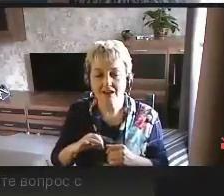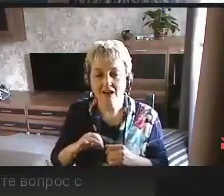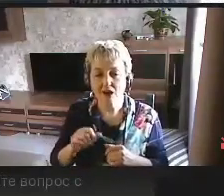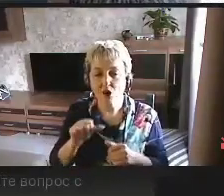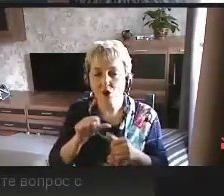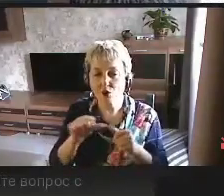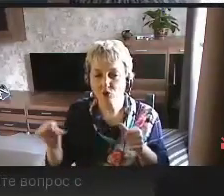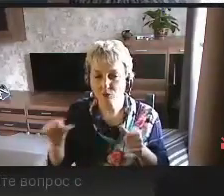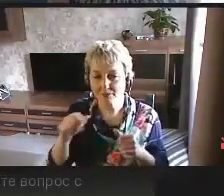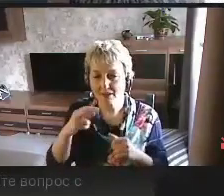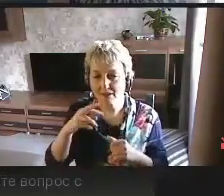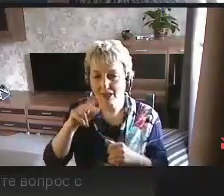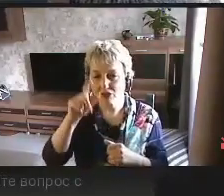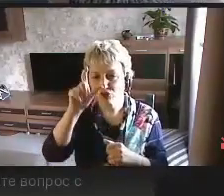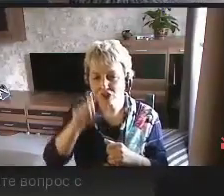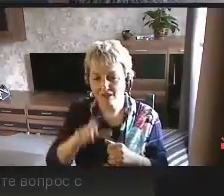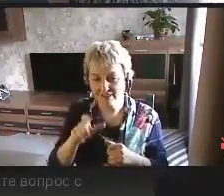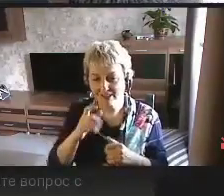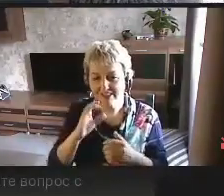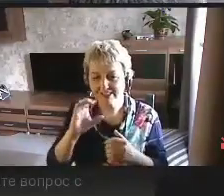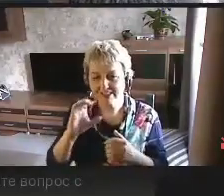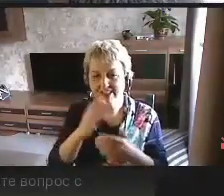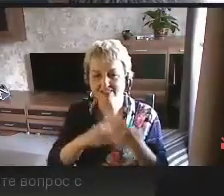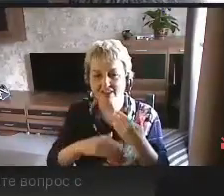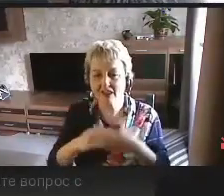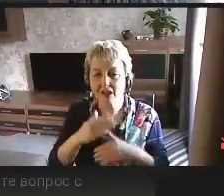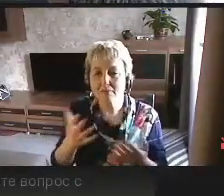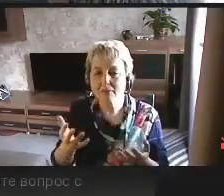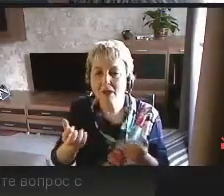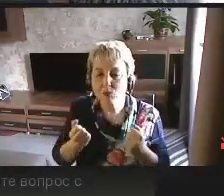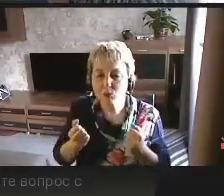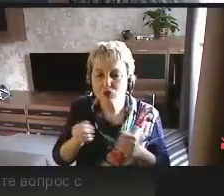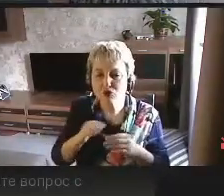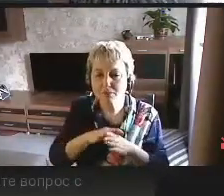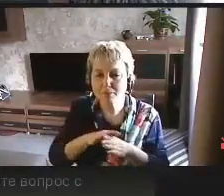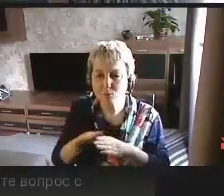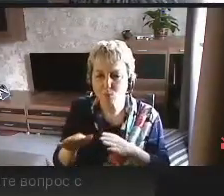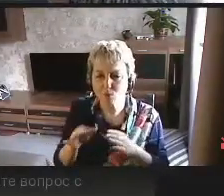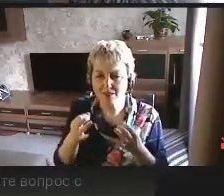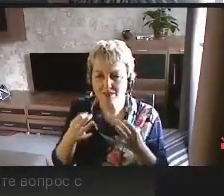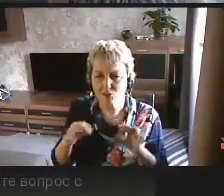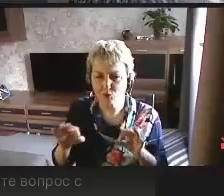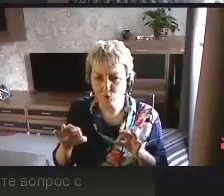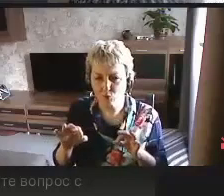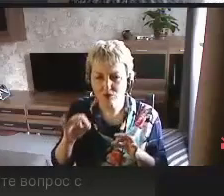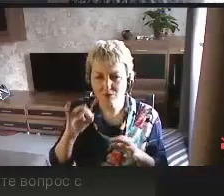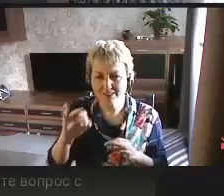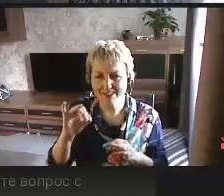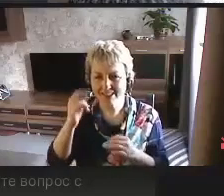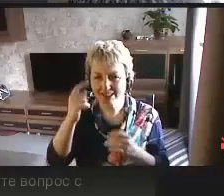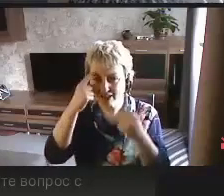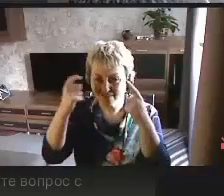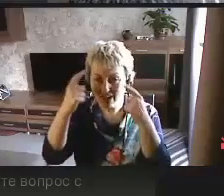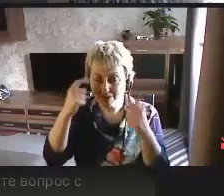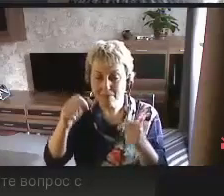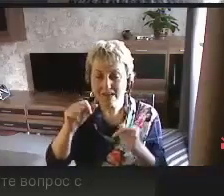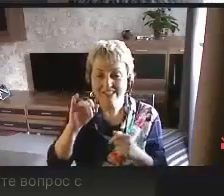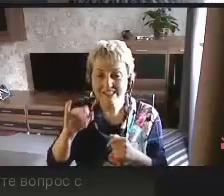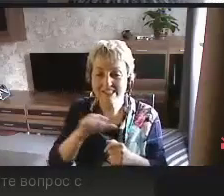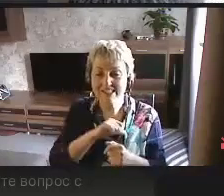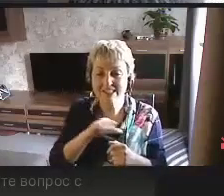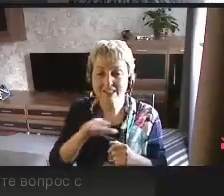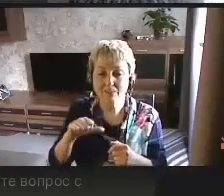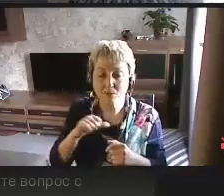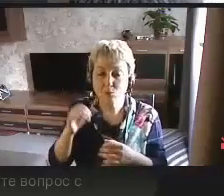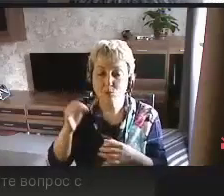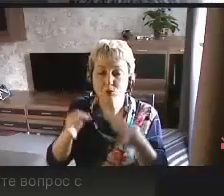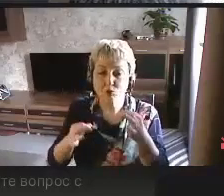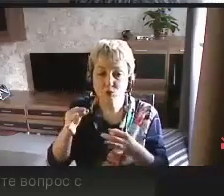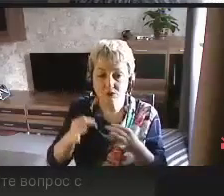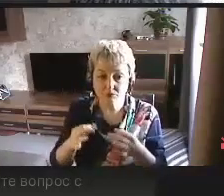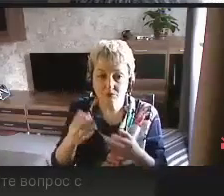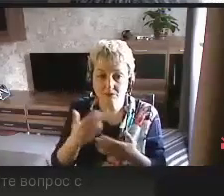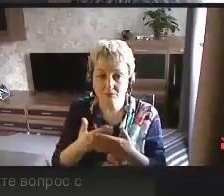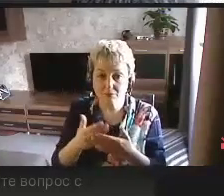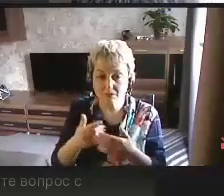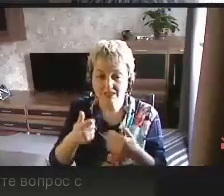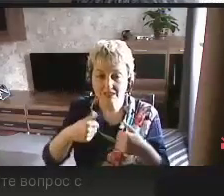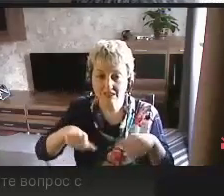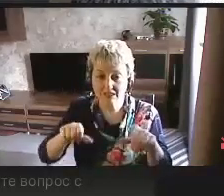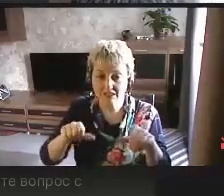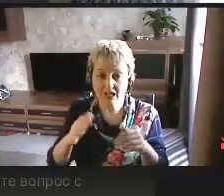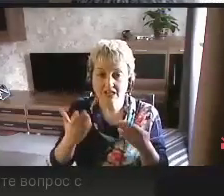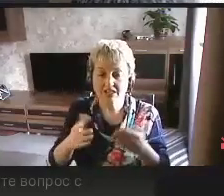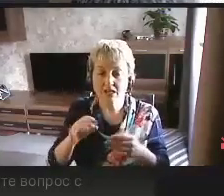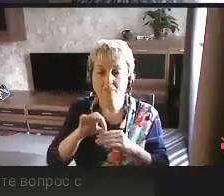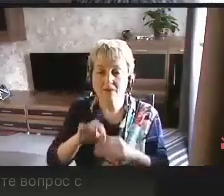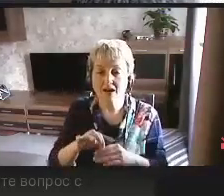особенно для человека с инвалидностью, получить полный доступ и к информации, и к самому, собственно, судебному, например, заседанию, если оно